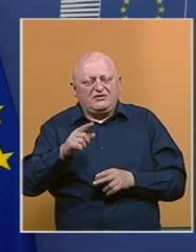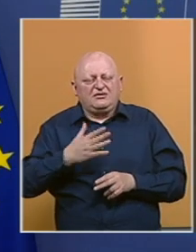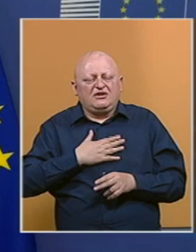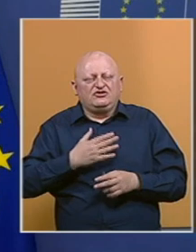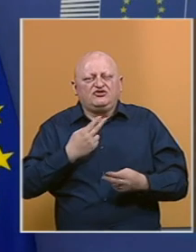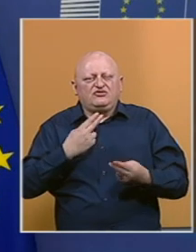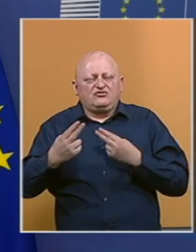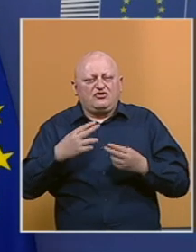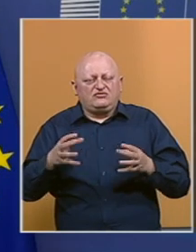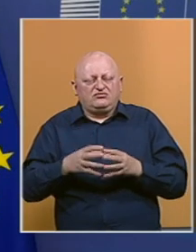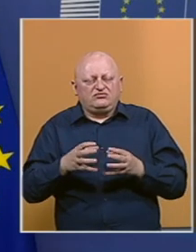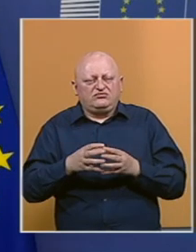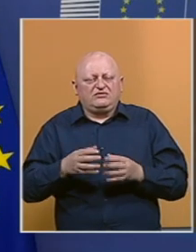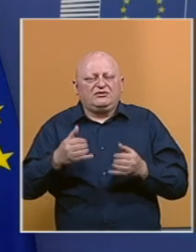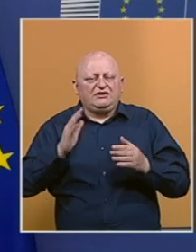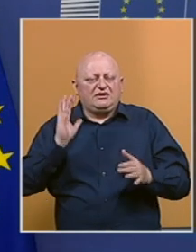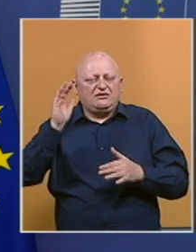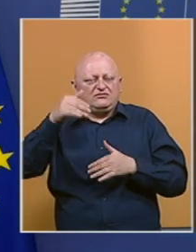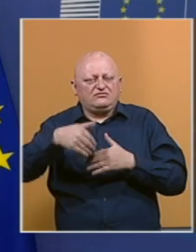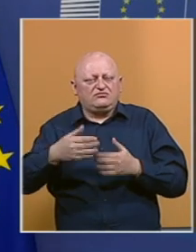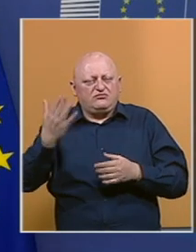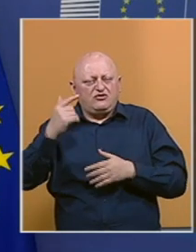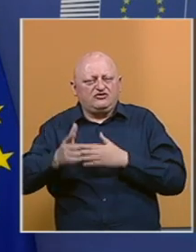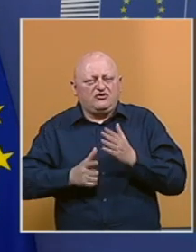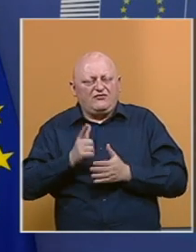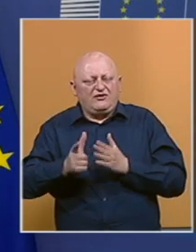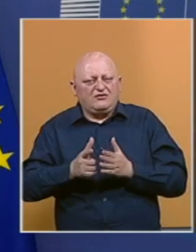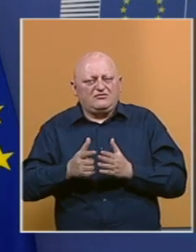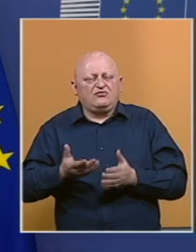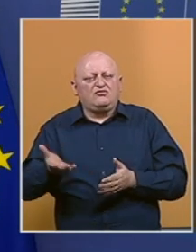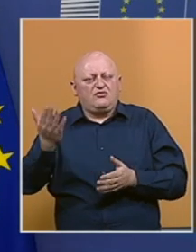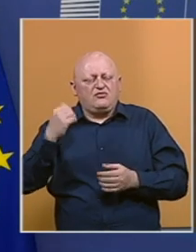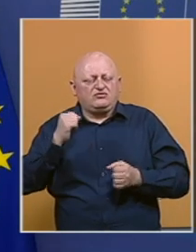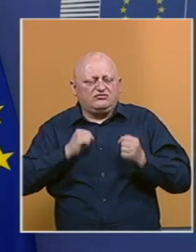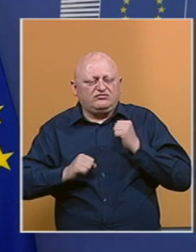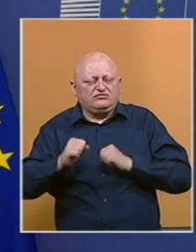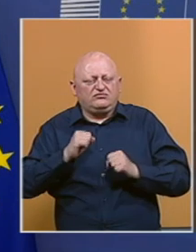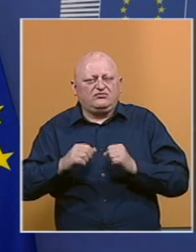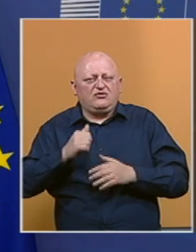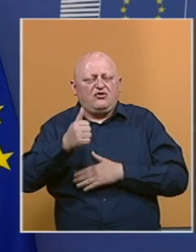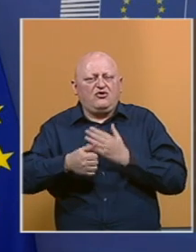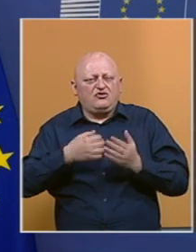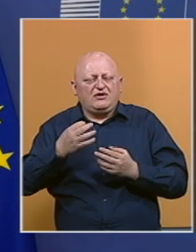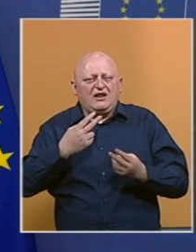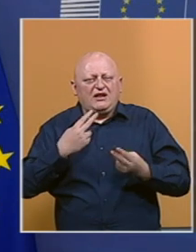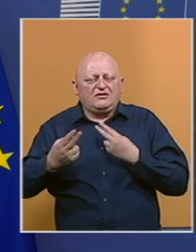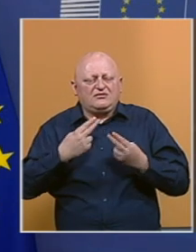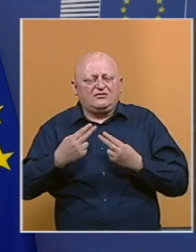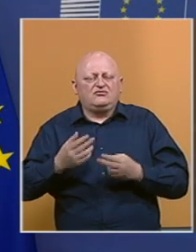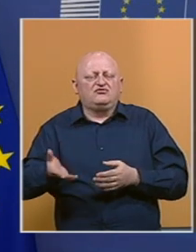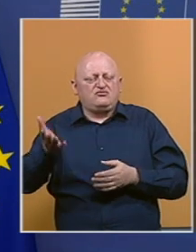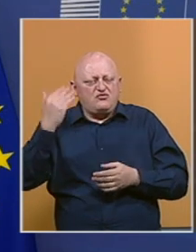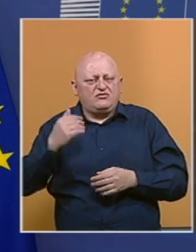Naši pregovarački timovi radili su i danju i noću u proteklom periodu. Uprkos istrpljenosti nakon skoro godinu dana pregovora i